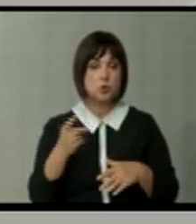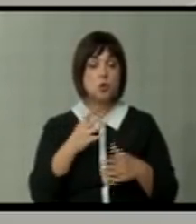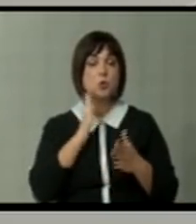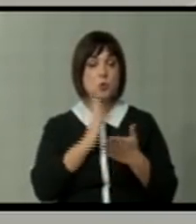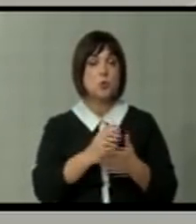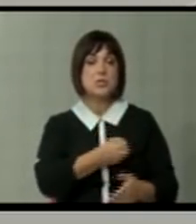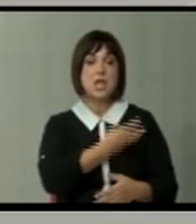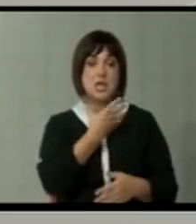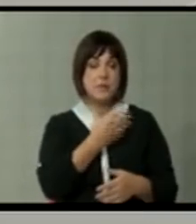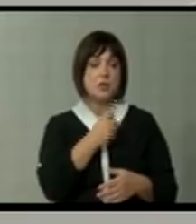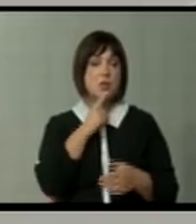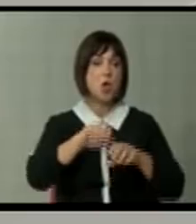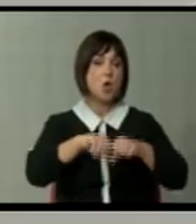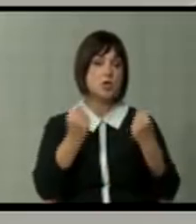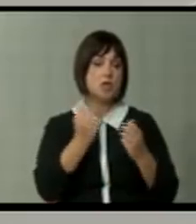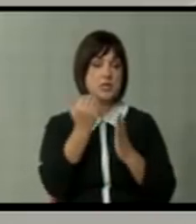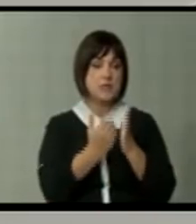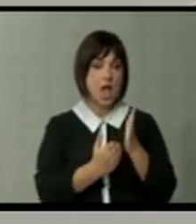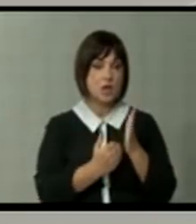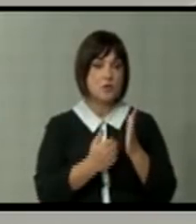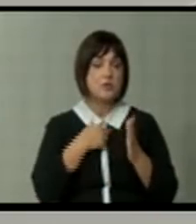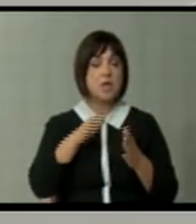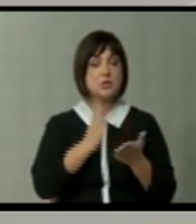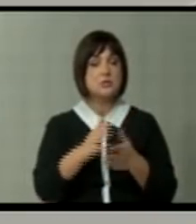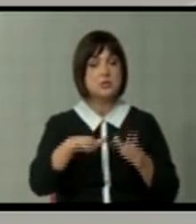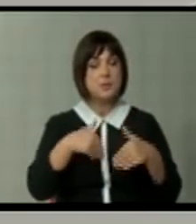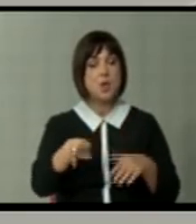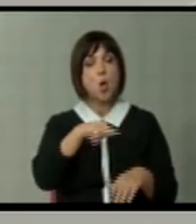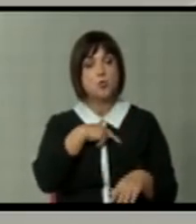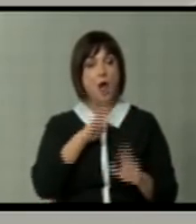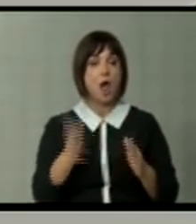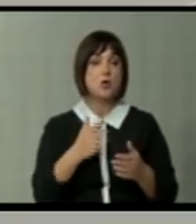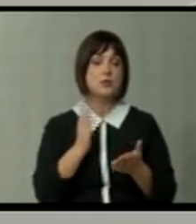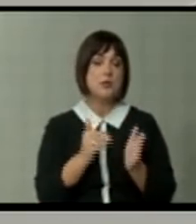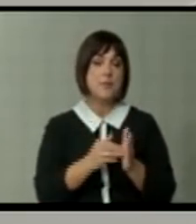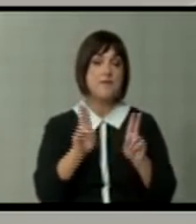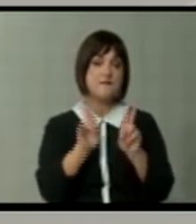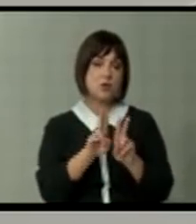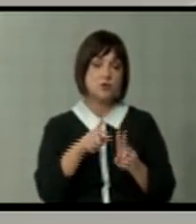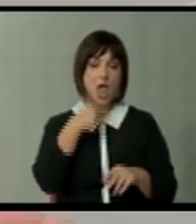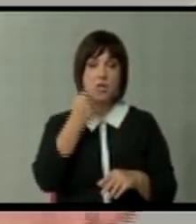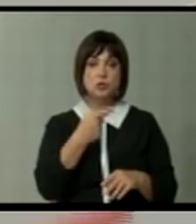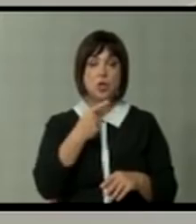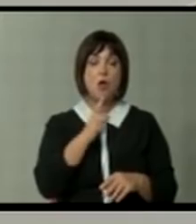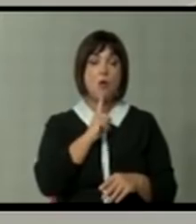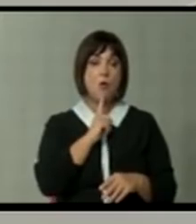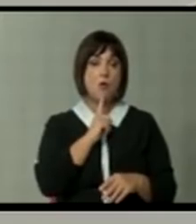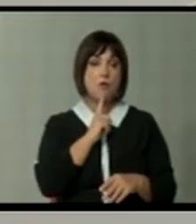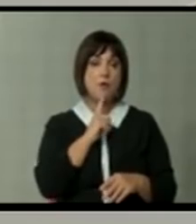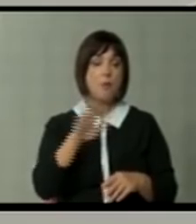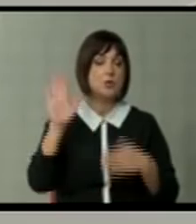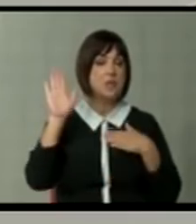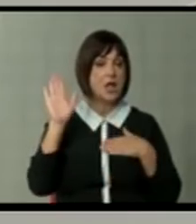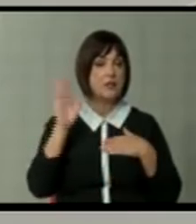толку се криминалци кои што го прекашиле законот и да си сносат одговорност за тоа. Па ако треба и Верушевски за изјава која што под